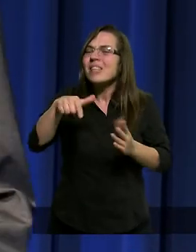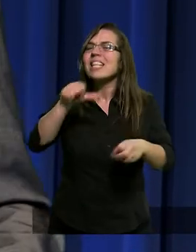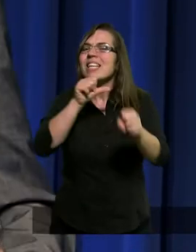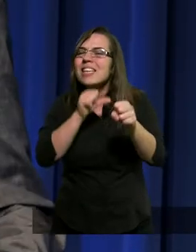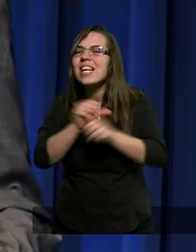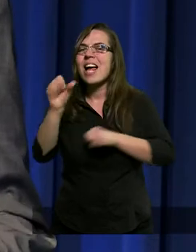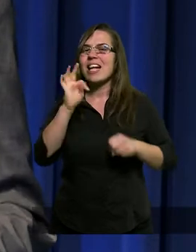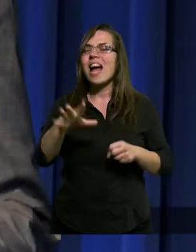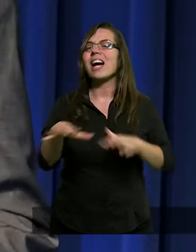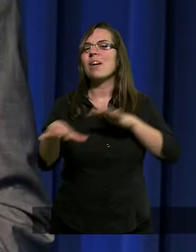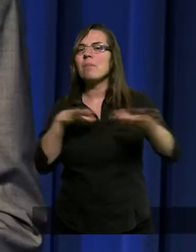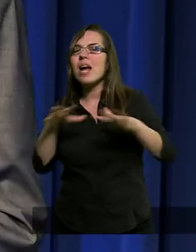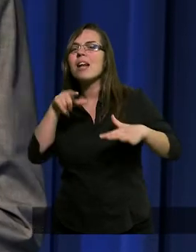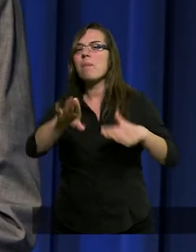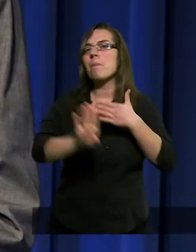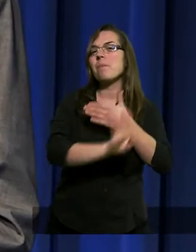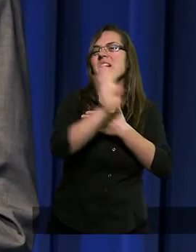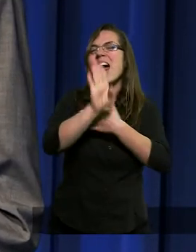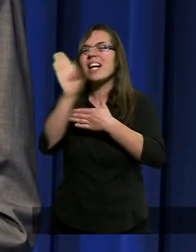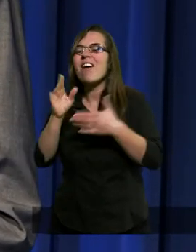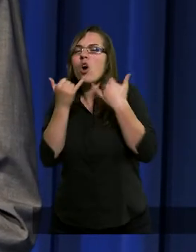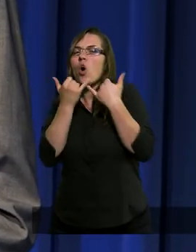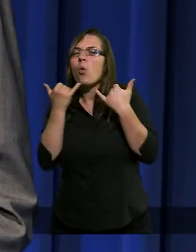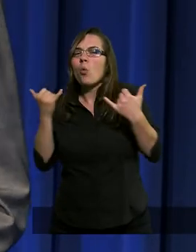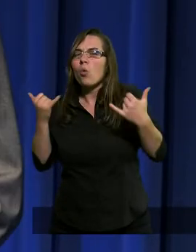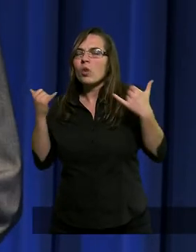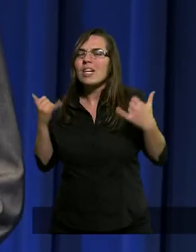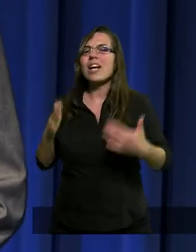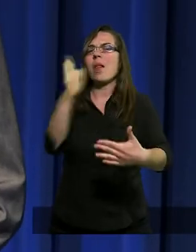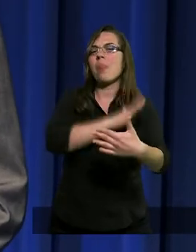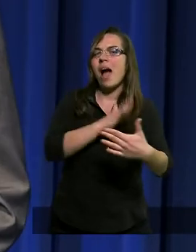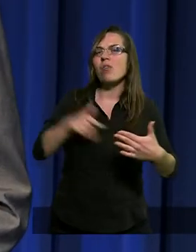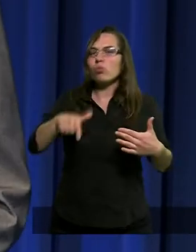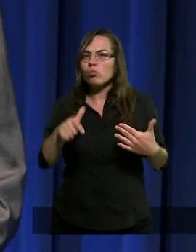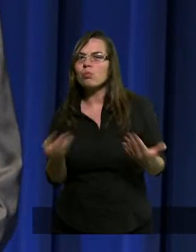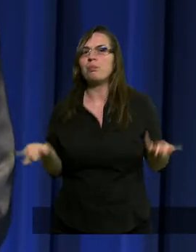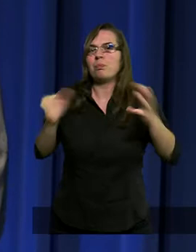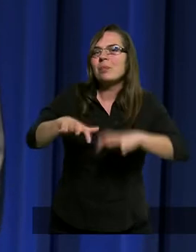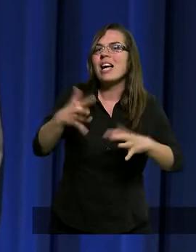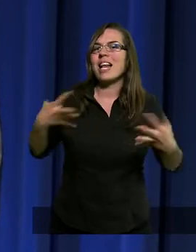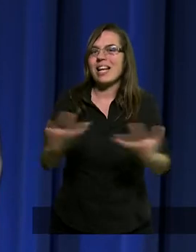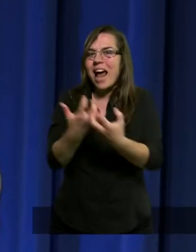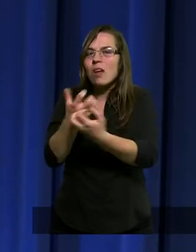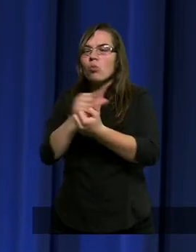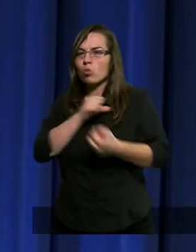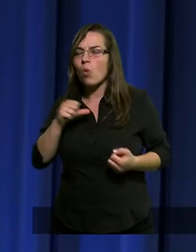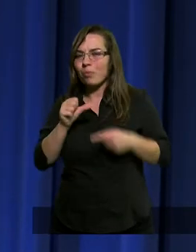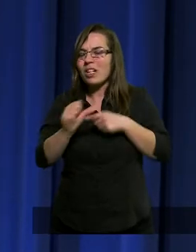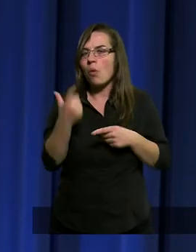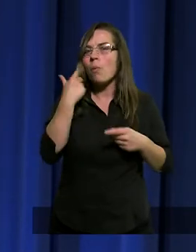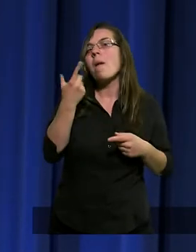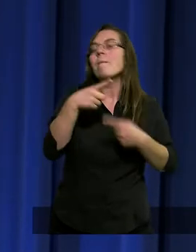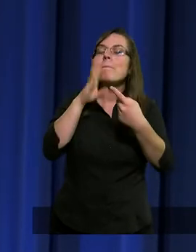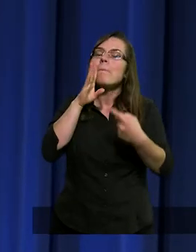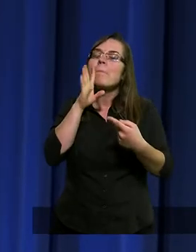miejscem, gdzie przedstawiciele różnych narodów tutaj się znajdują. Jest to jakiś